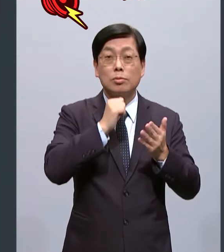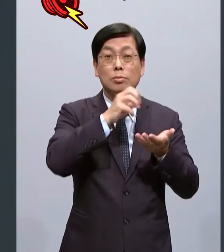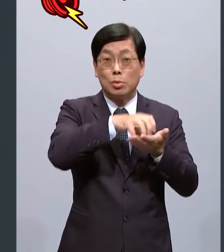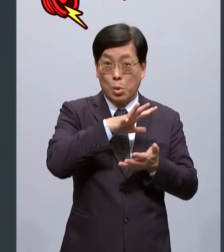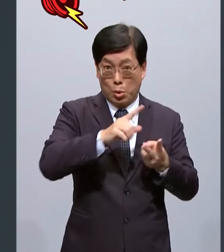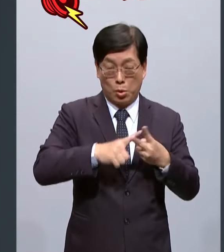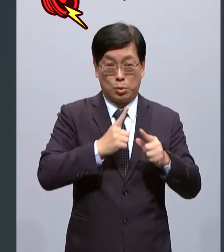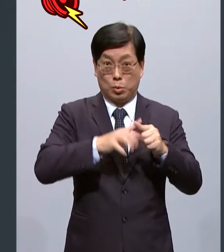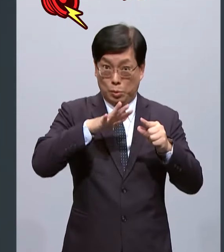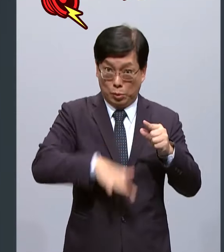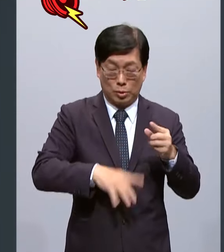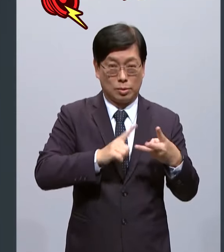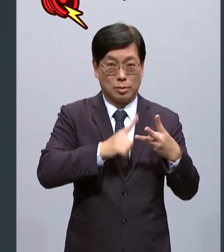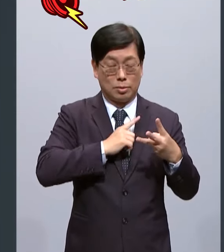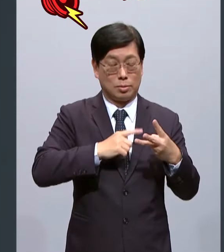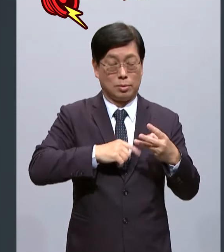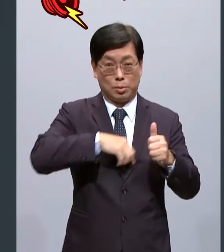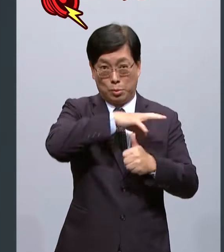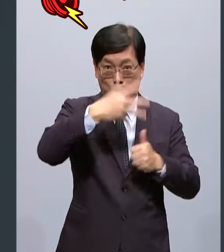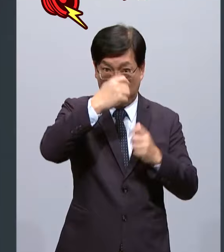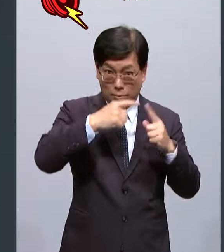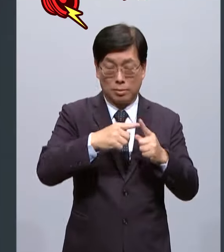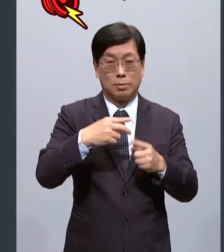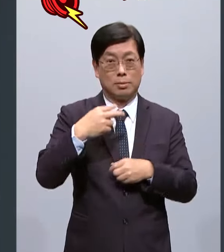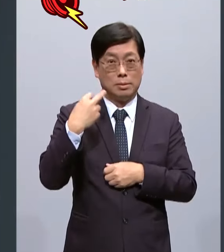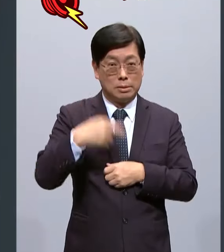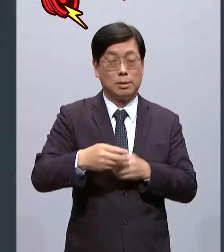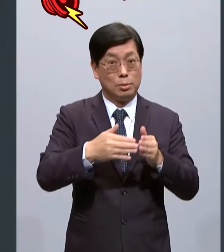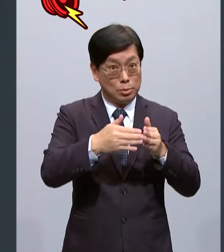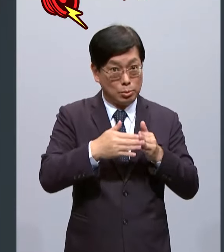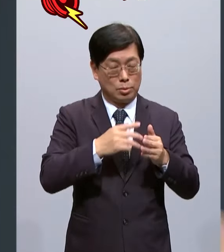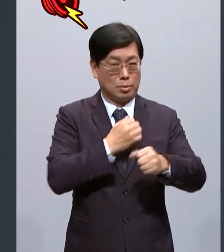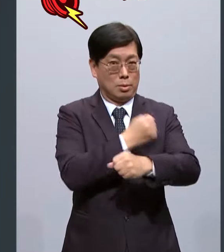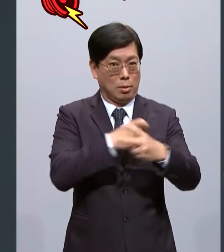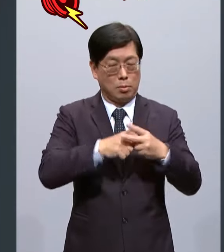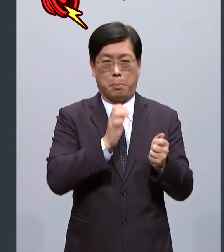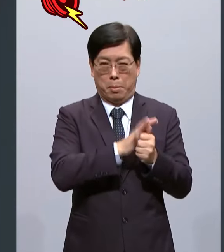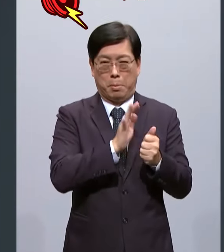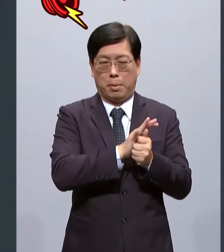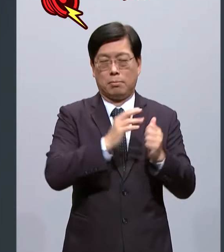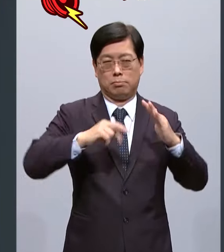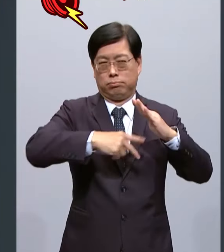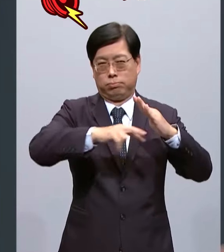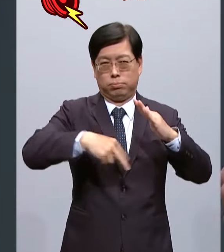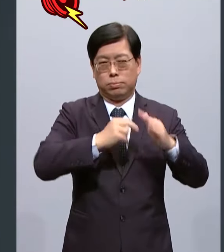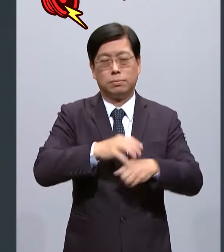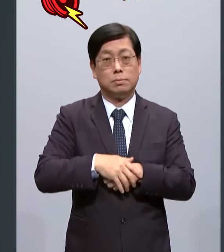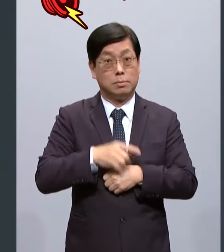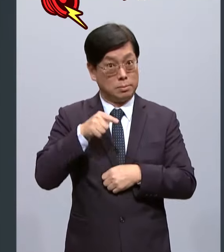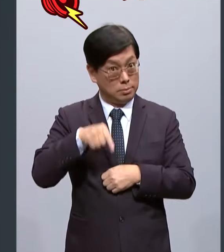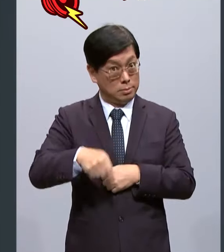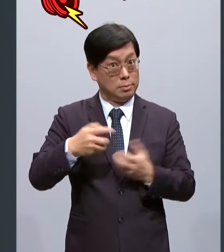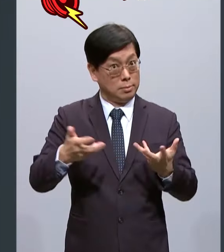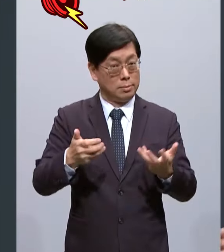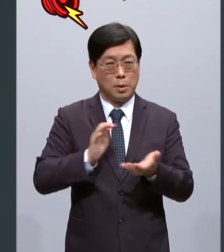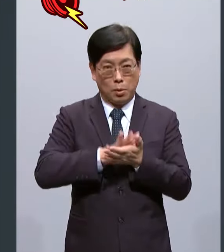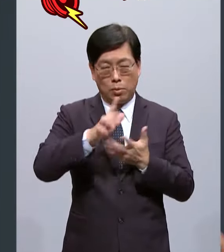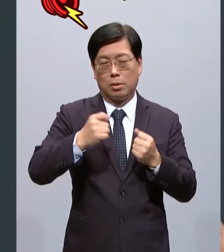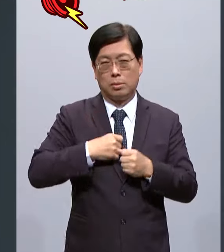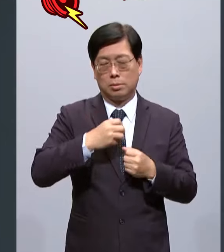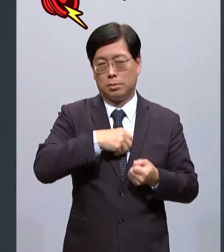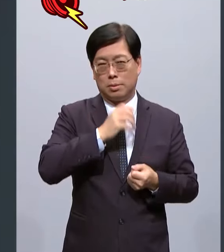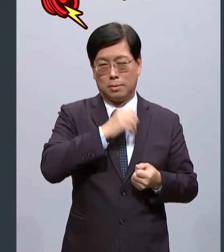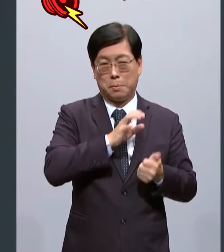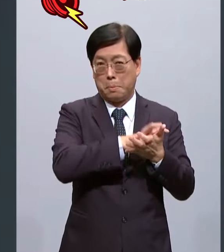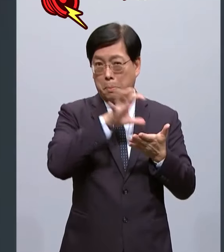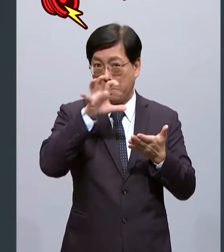户边缘户独居老人还有有需要的劳工来修缮房子我们这个座委后来也到高雄